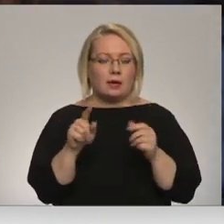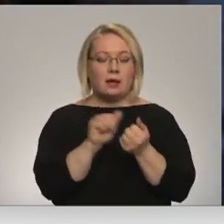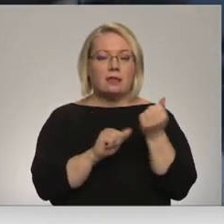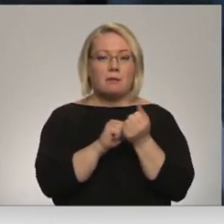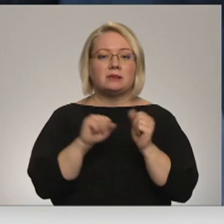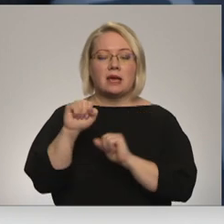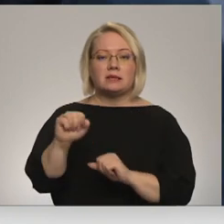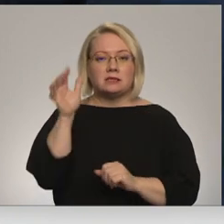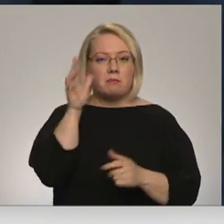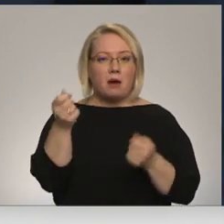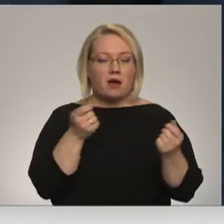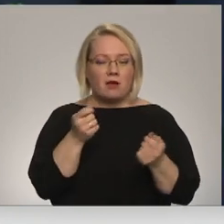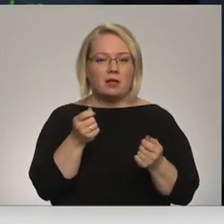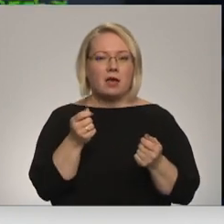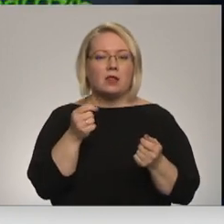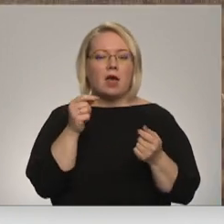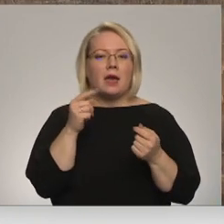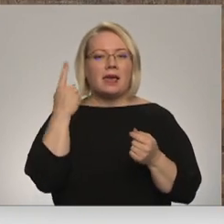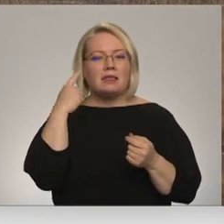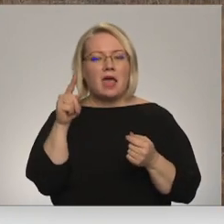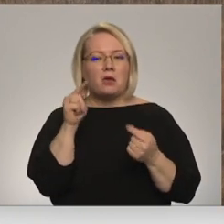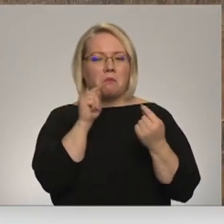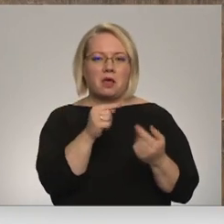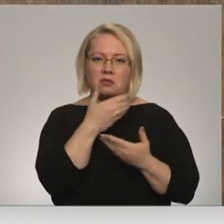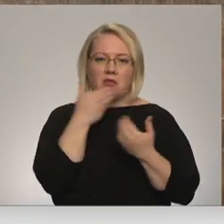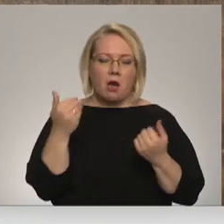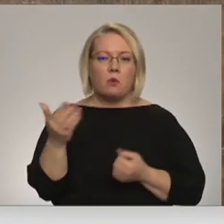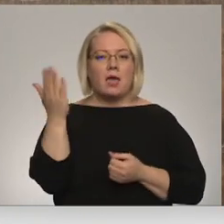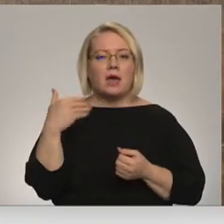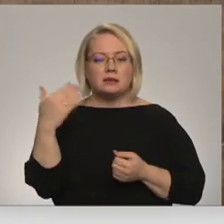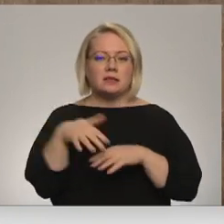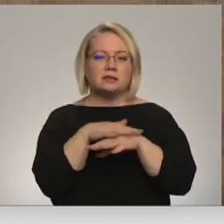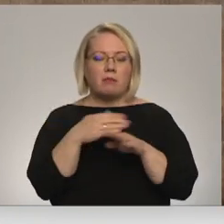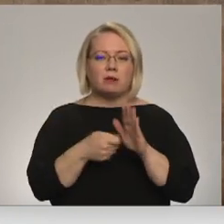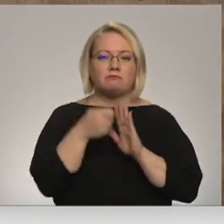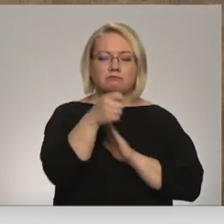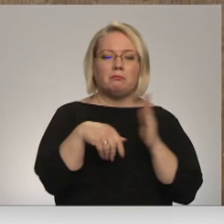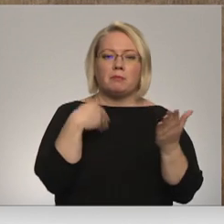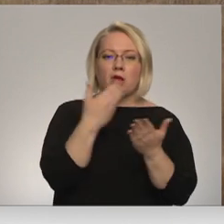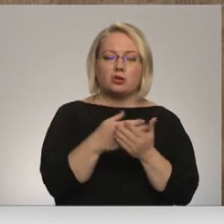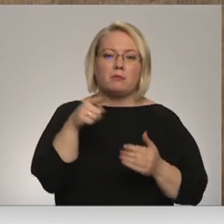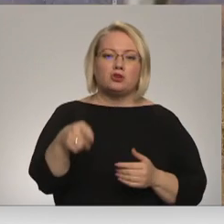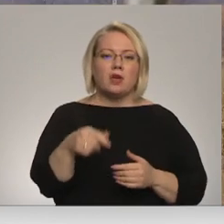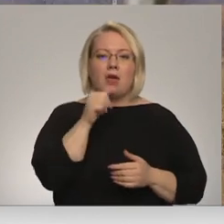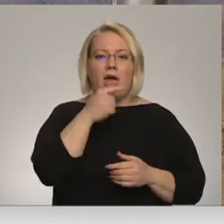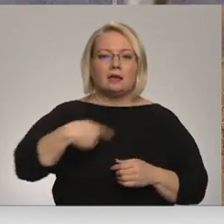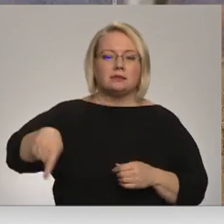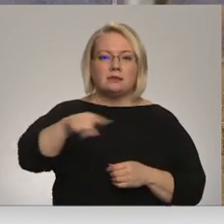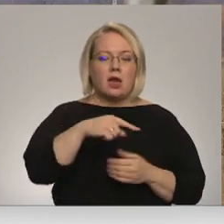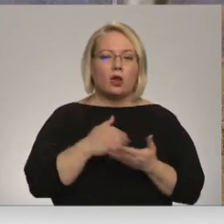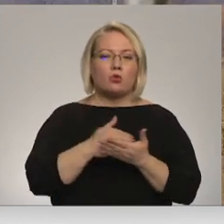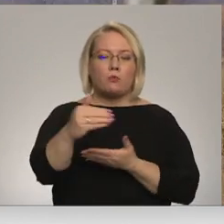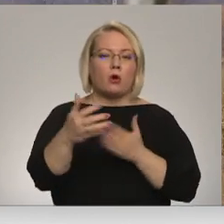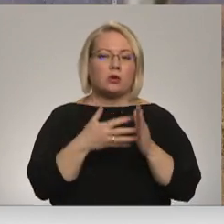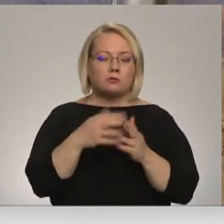aizsardzības pārvalde pret šo ideju nav norāidoša un aicina sabiedrība iesniegt priekšlikums par to smeru sazaru turpmāko izmantošanu. Protams,